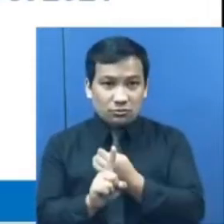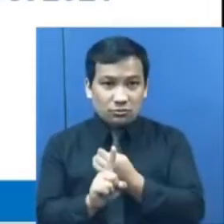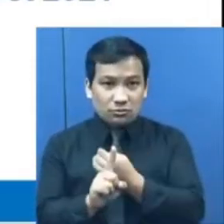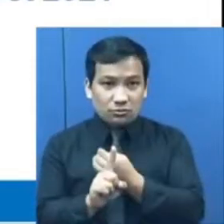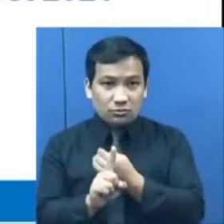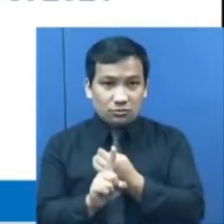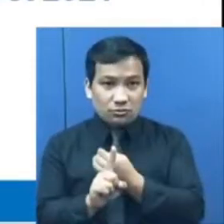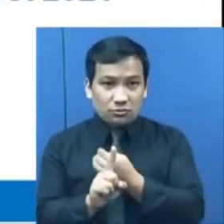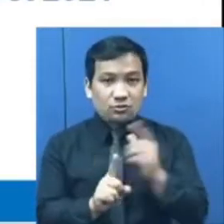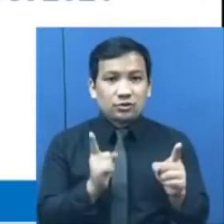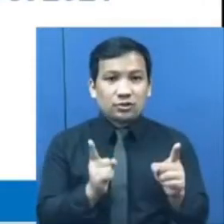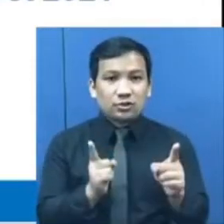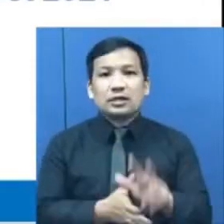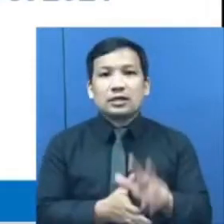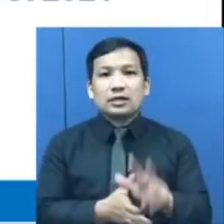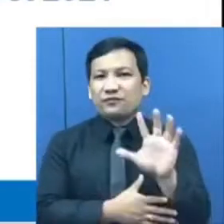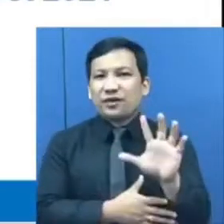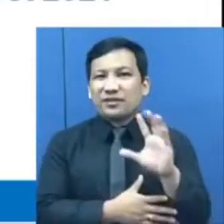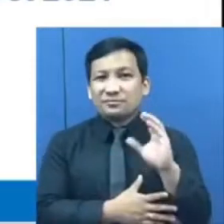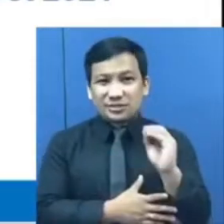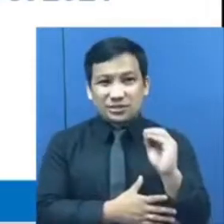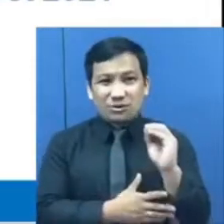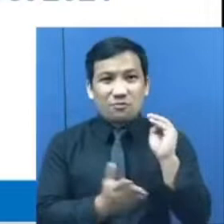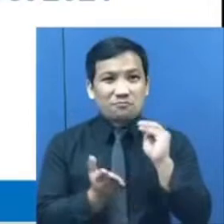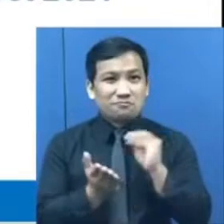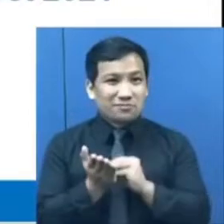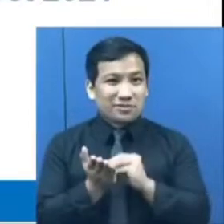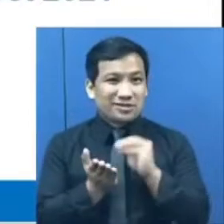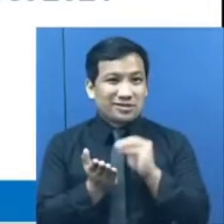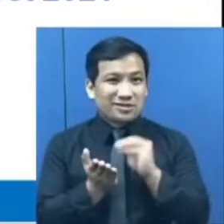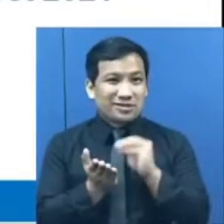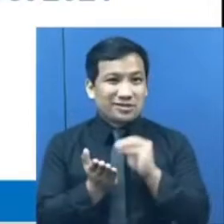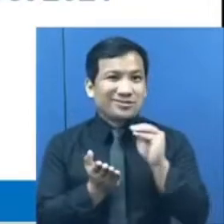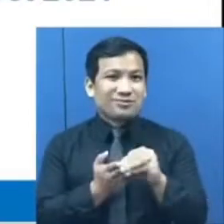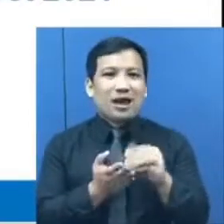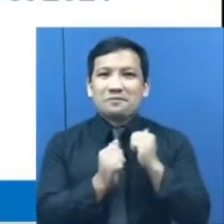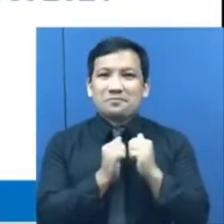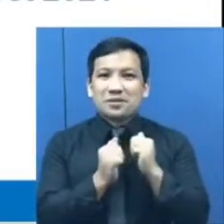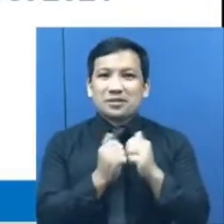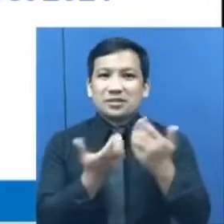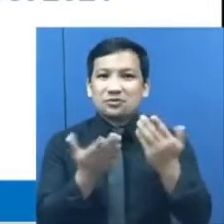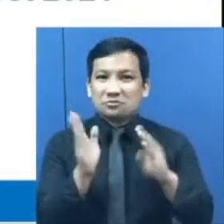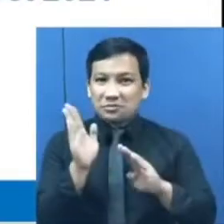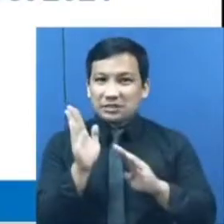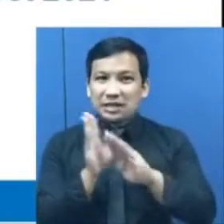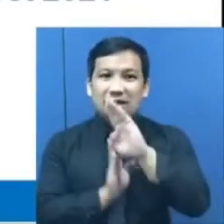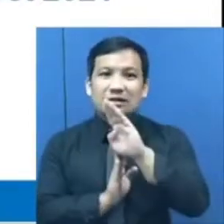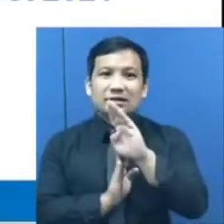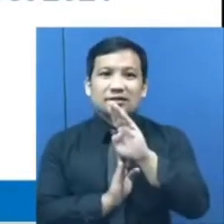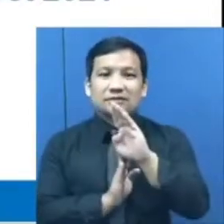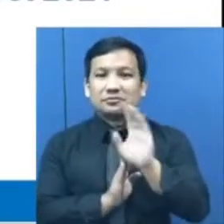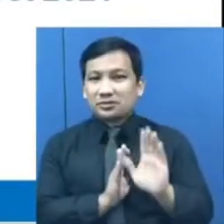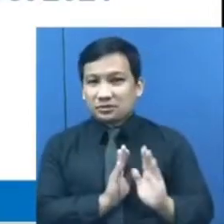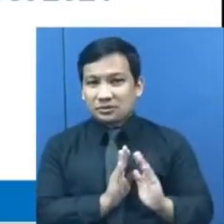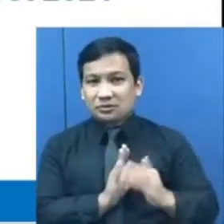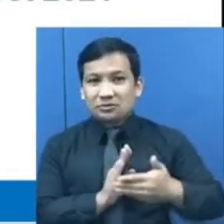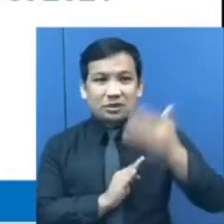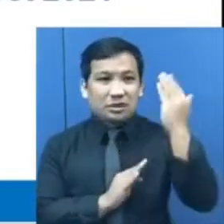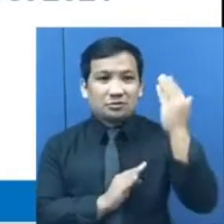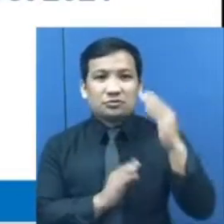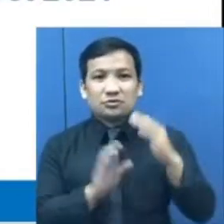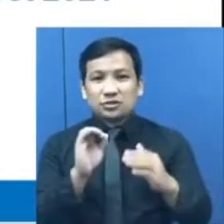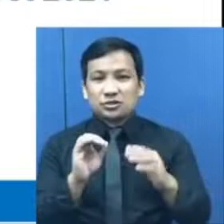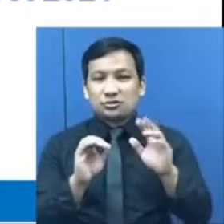nasa 3,50 million. Ito ay naitalang mas mataas sa 3,07 million